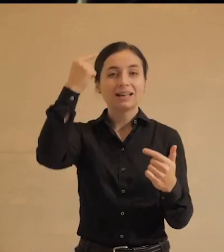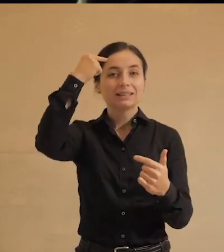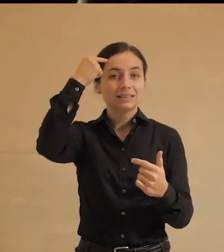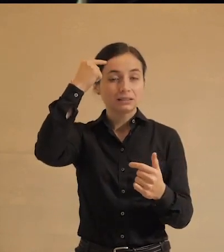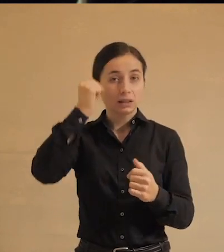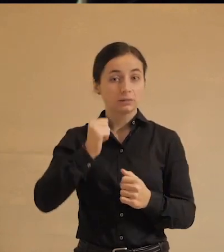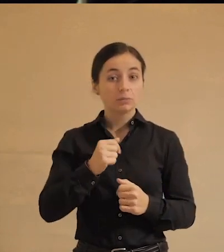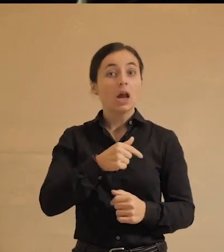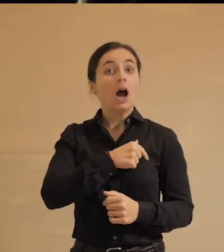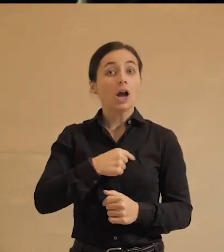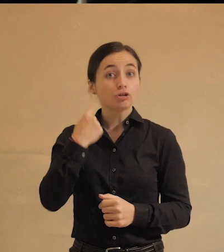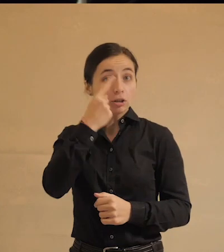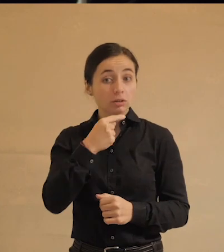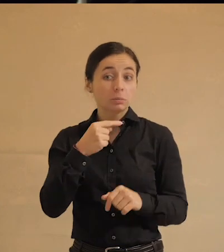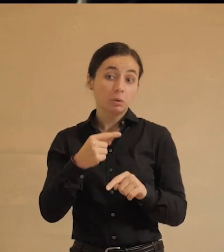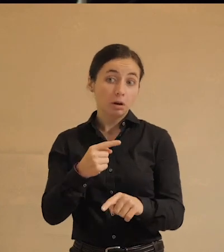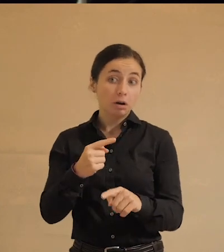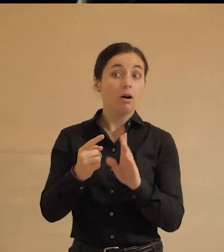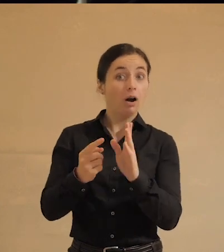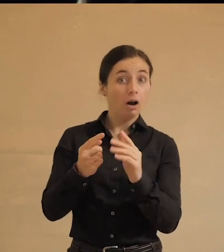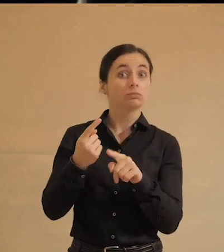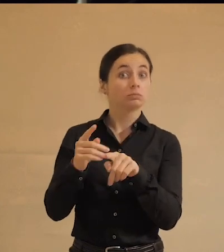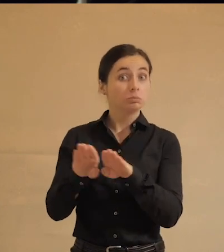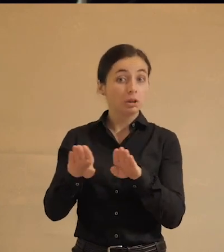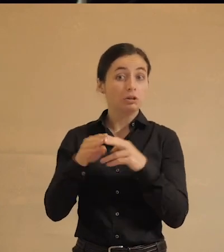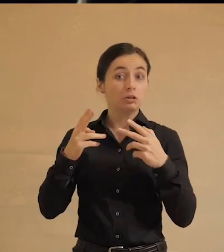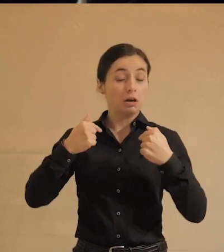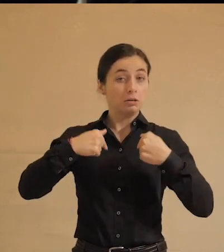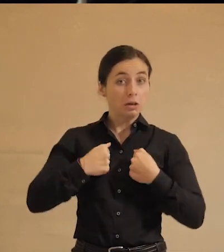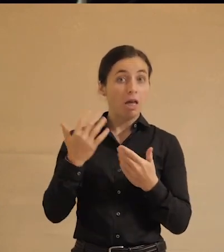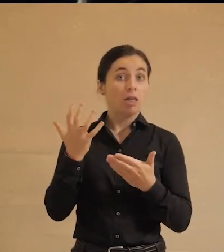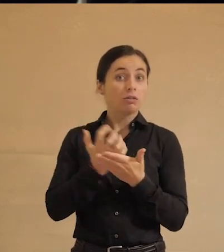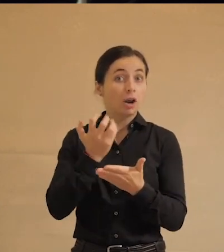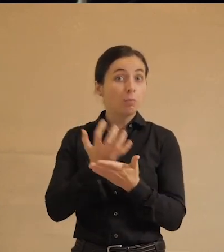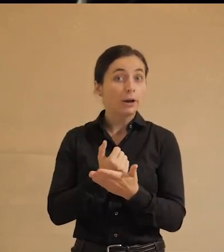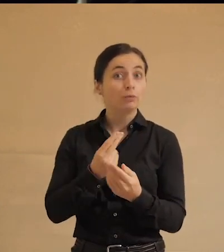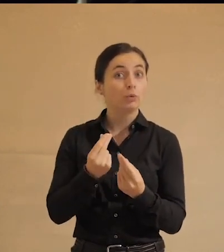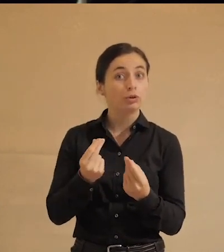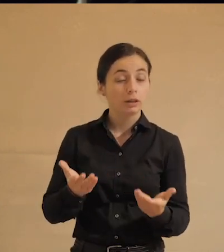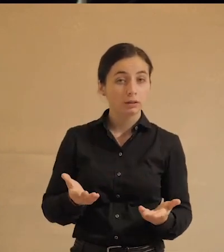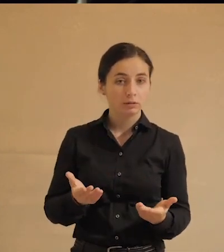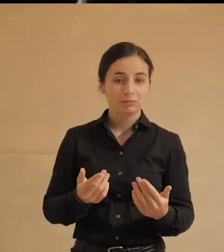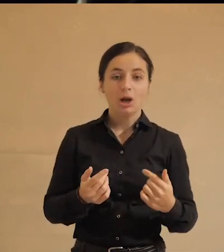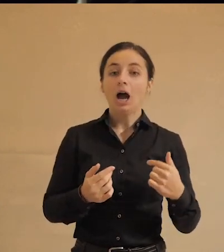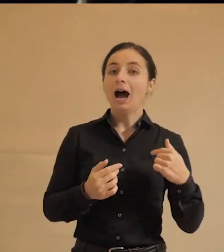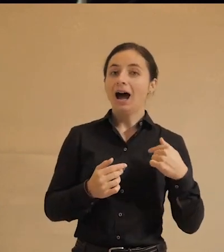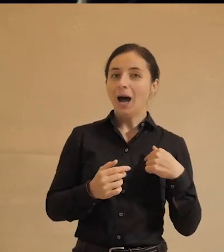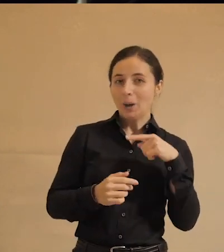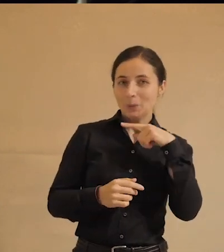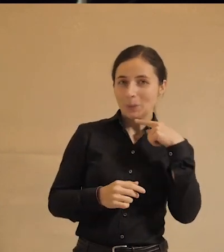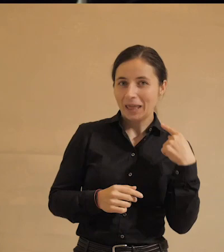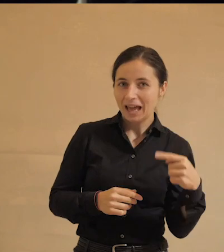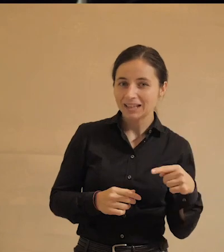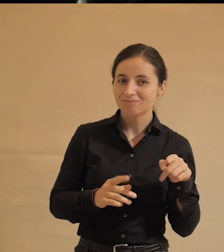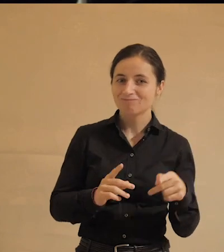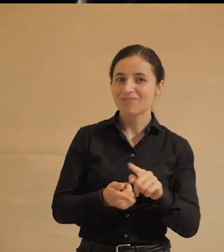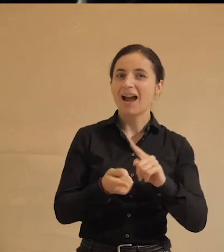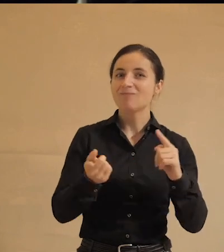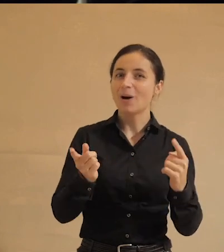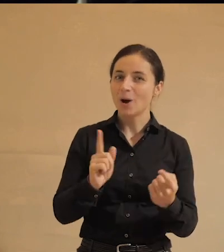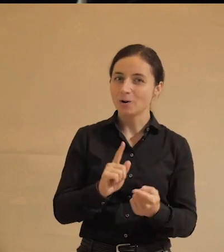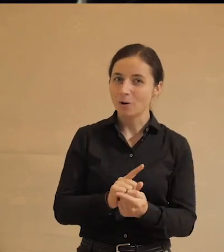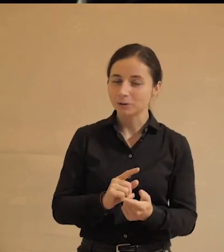частные компании – это хорошие ребята, такие, как я, которые деньги зарабатывают. У нас, опять же, как ни трудно догадаться, все в некоторой степени наоборот.